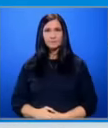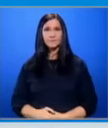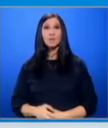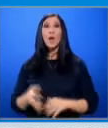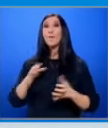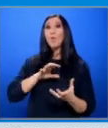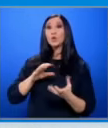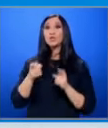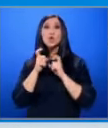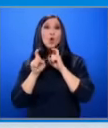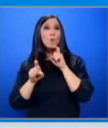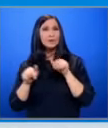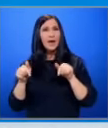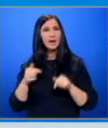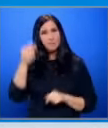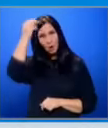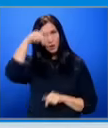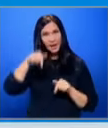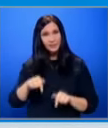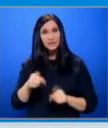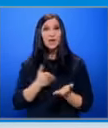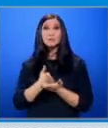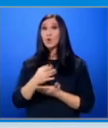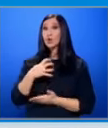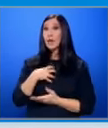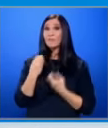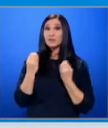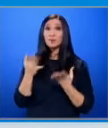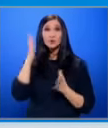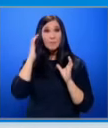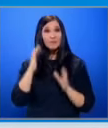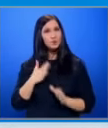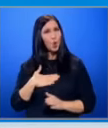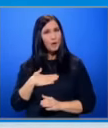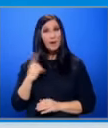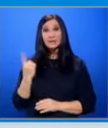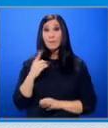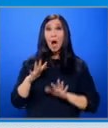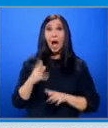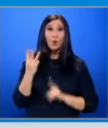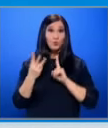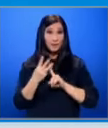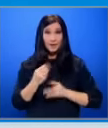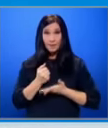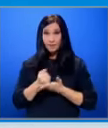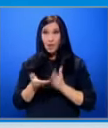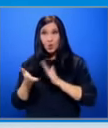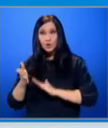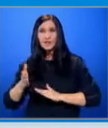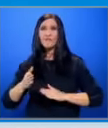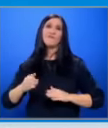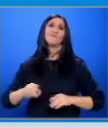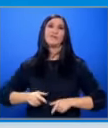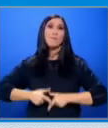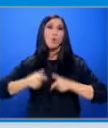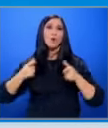И политическите коментари у нас днес. Според ГЕРБ, възможност за правителство има само ако третият мандат отиде в демократична